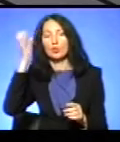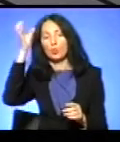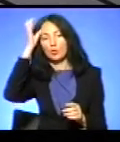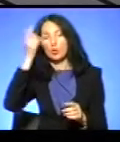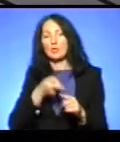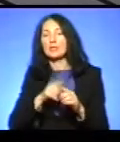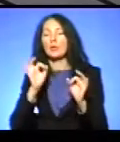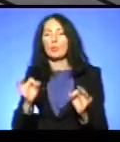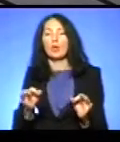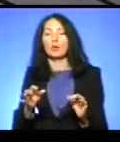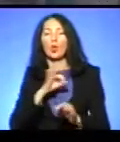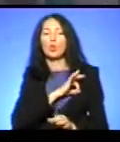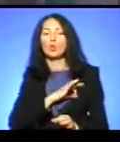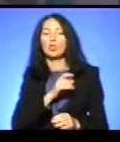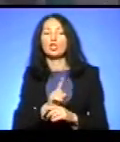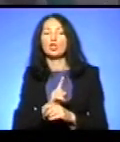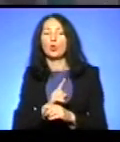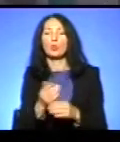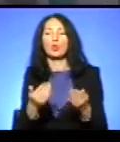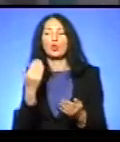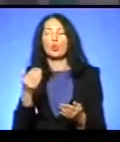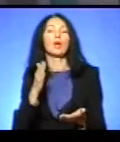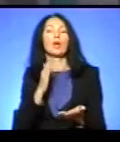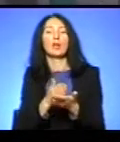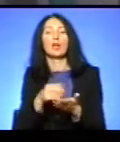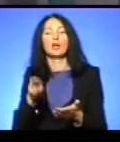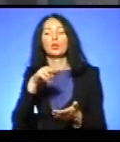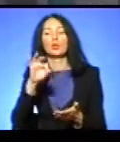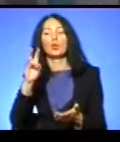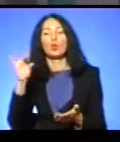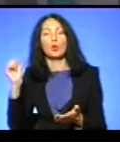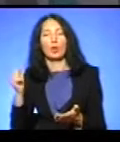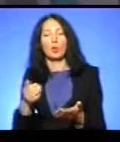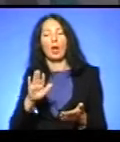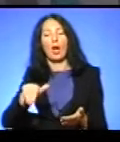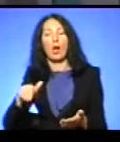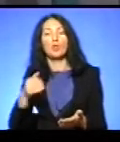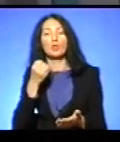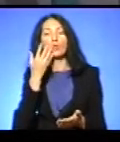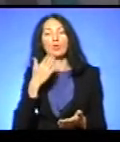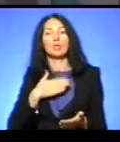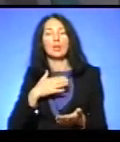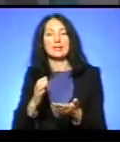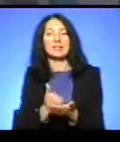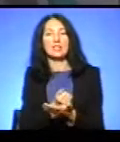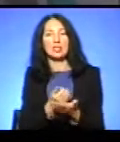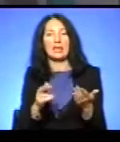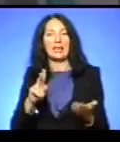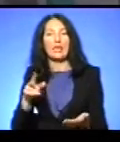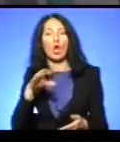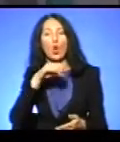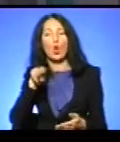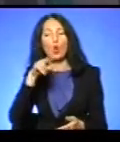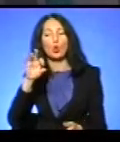юридичні норми, якщо ми стаємо донорами, і потім, коли нас знайшли як донора,